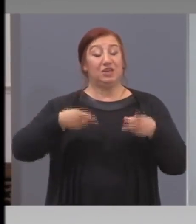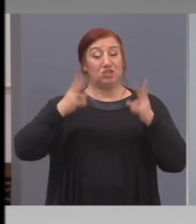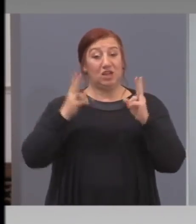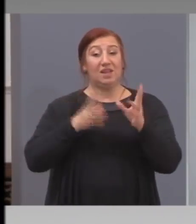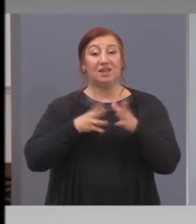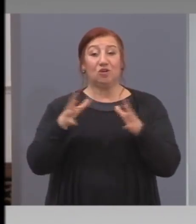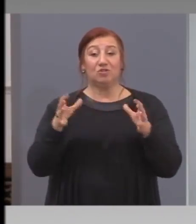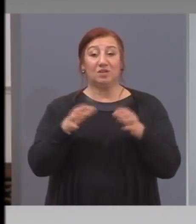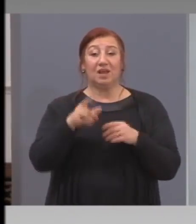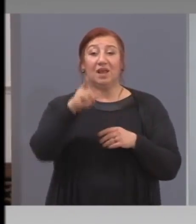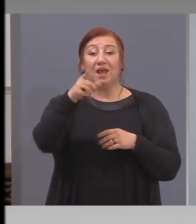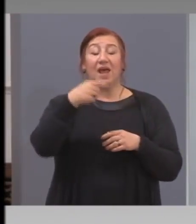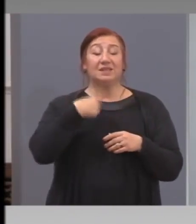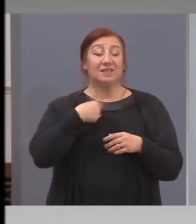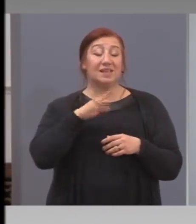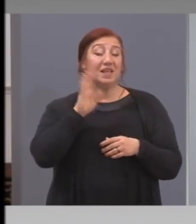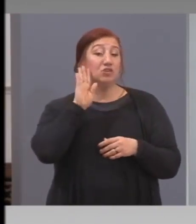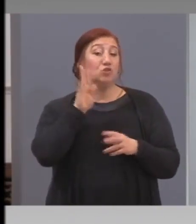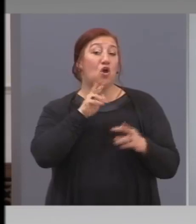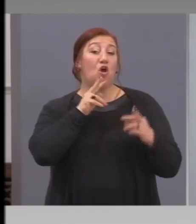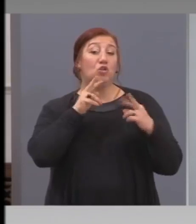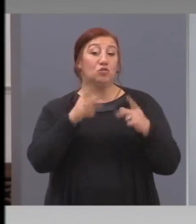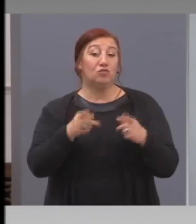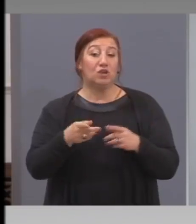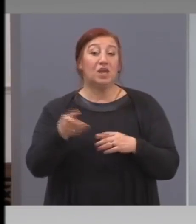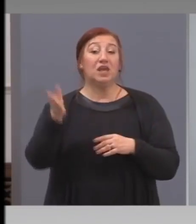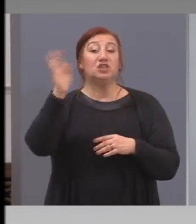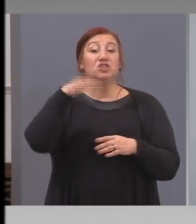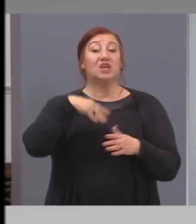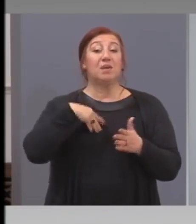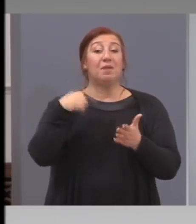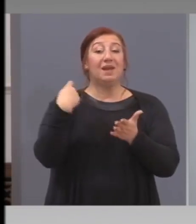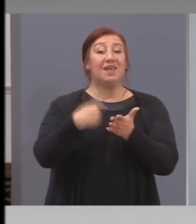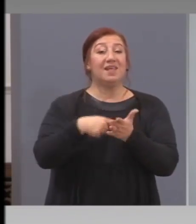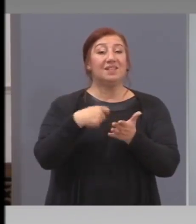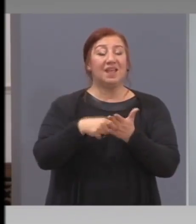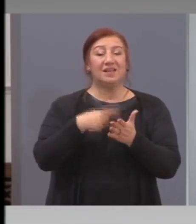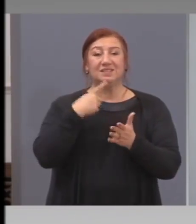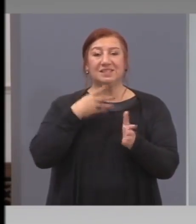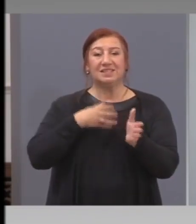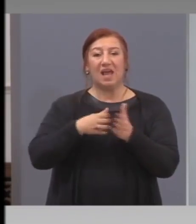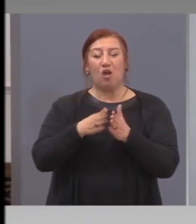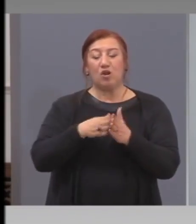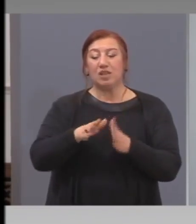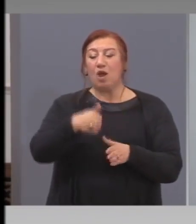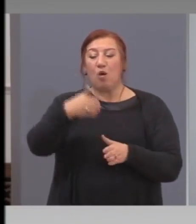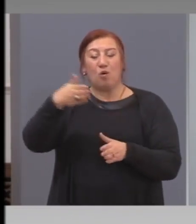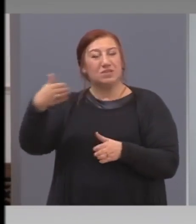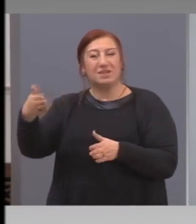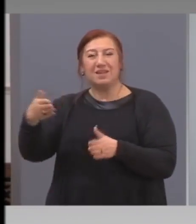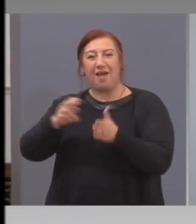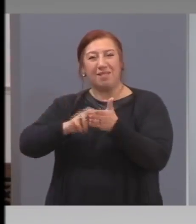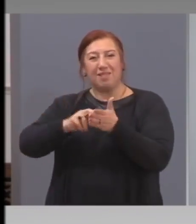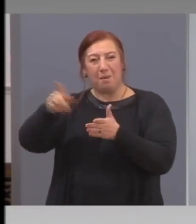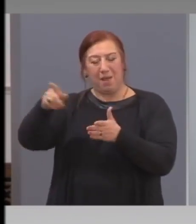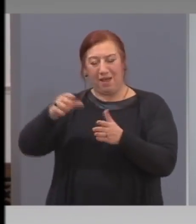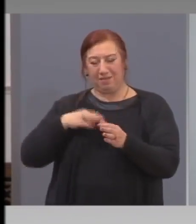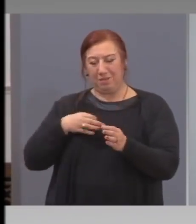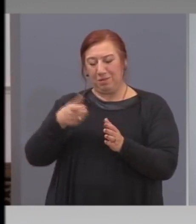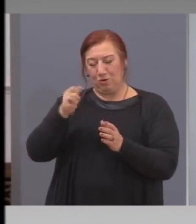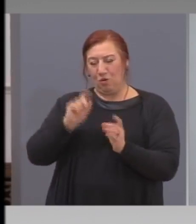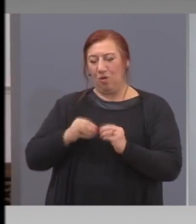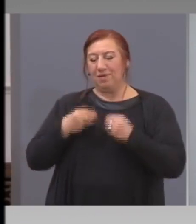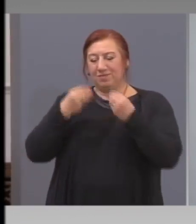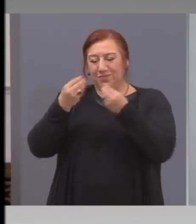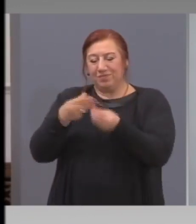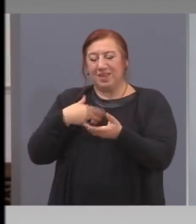аз поне не чуха отговора на този въпрос, който ще ви питам. Ще има ли такси за хората от Сърна на търговските банки, за да не стане така, че за разглеждане на документи да